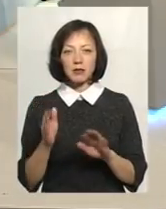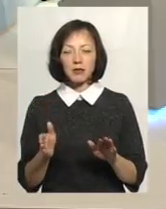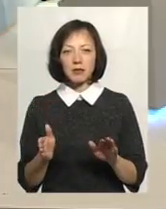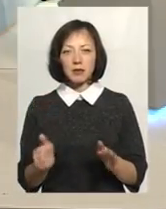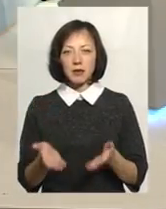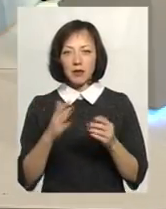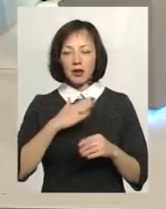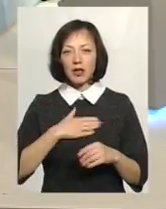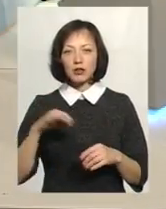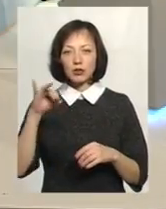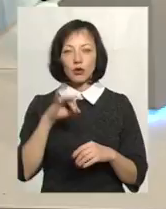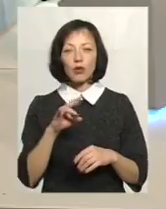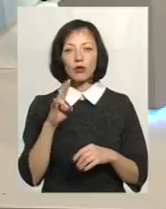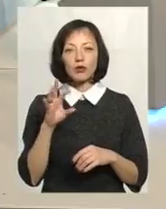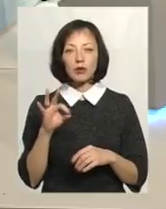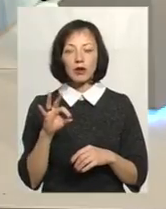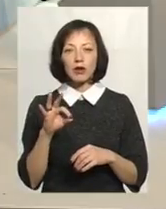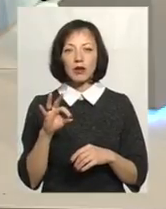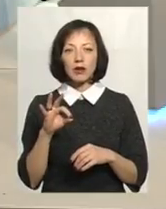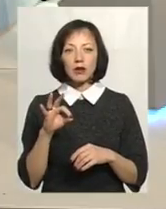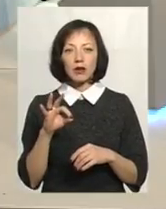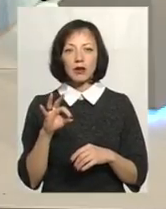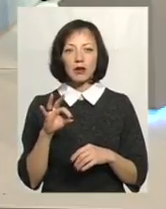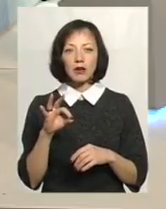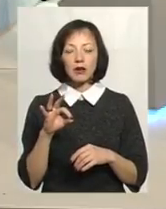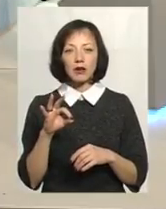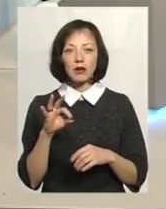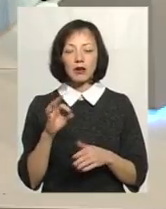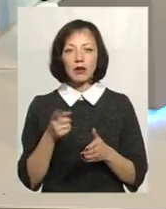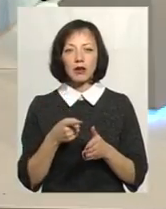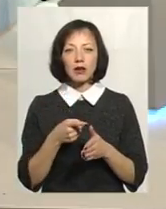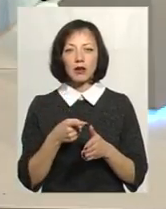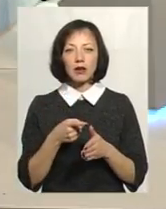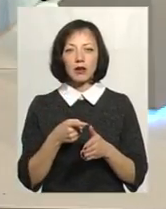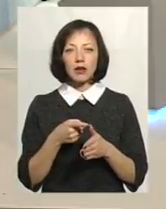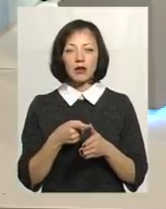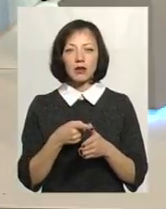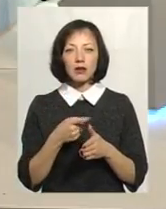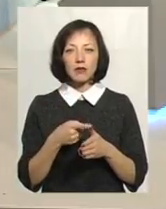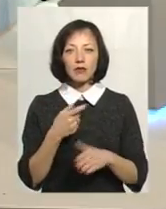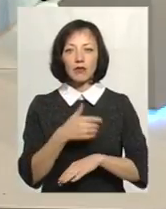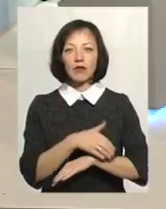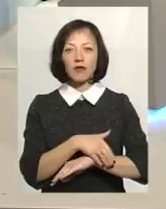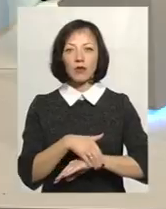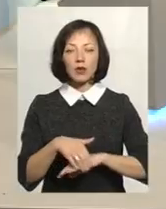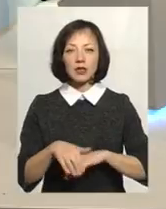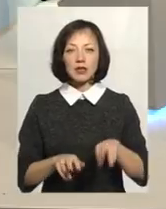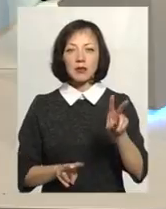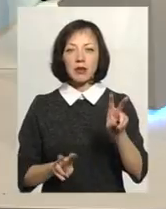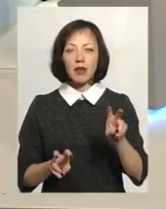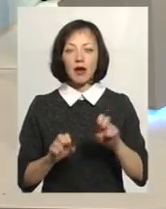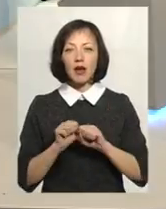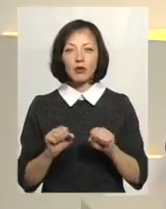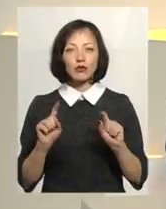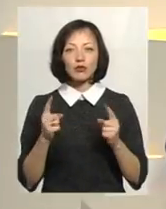нашу історію, але називають вулиці іменами героїв. А